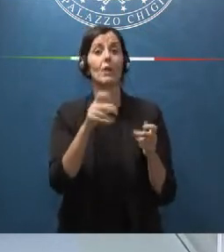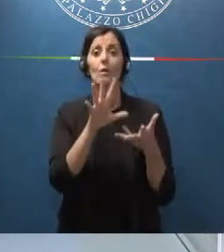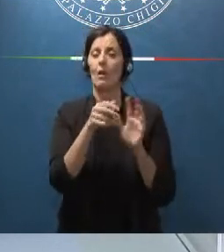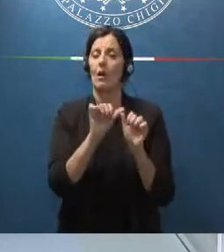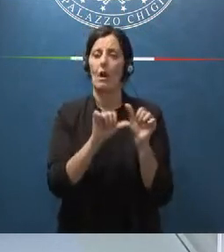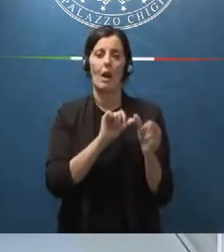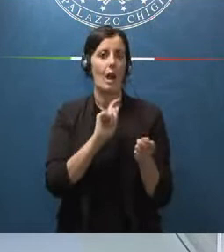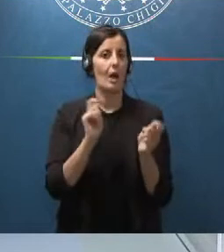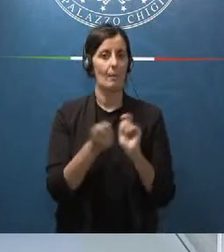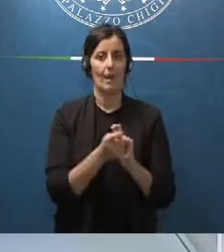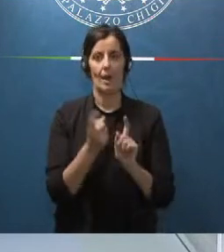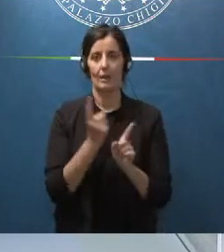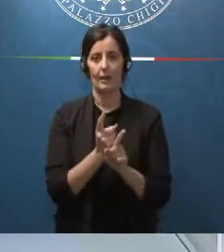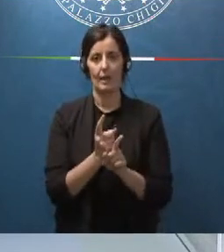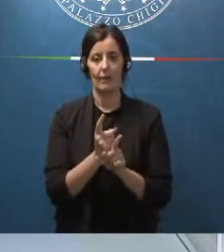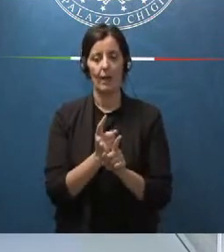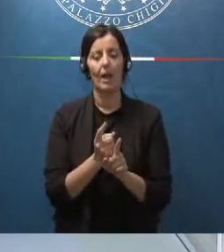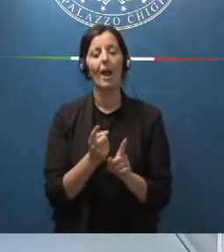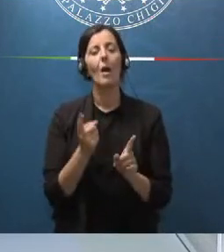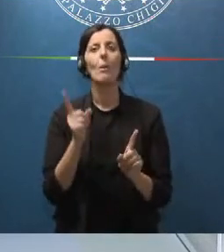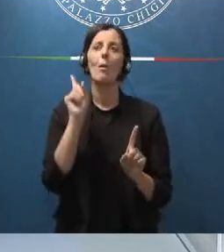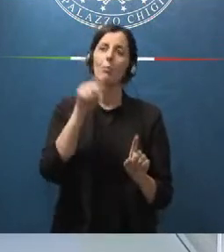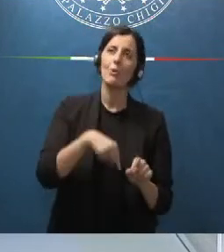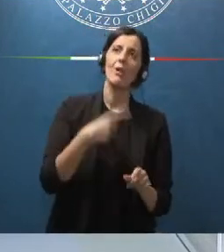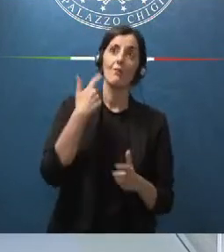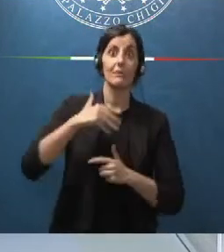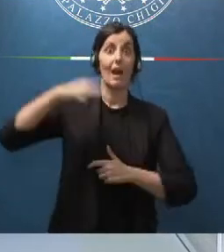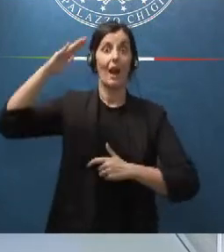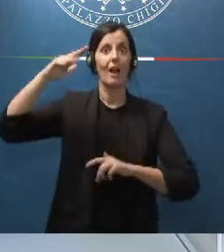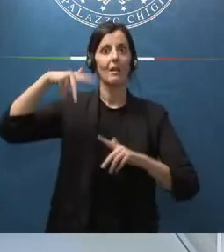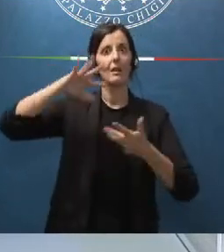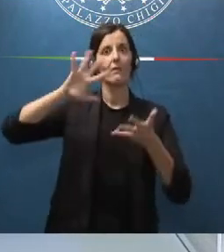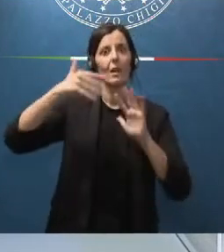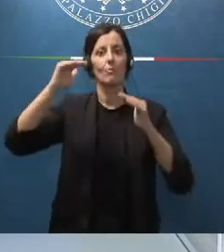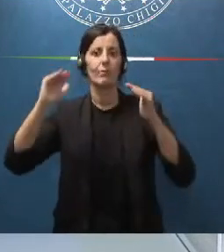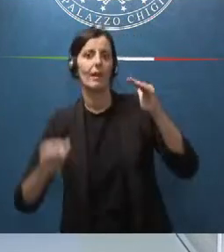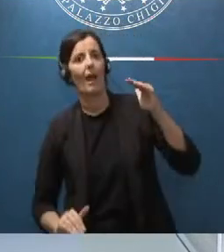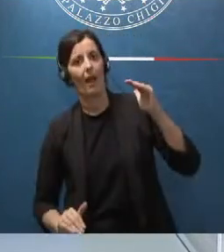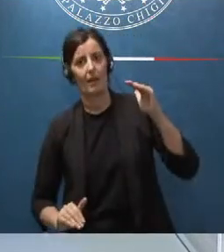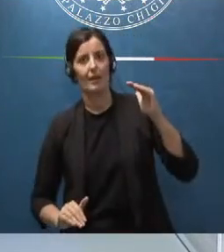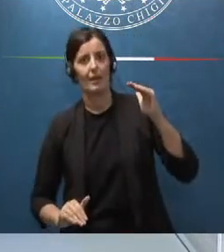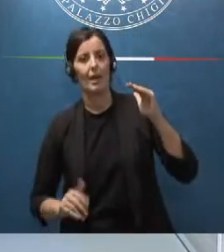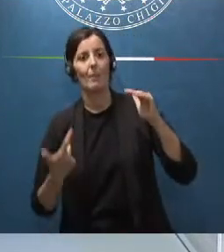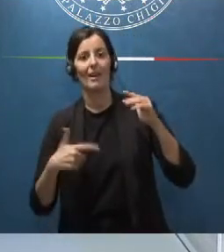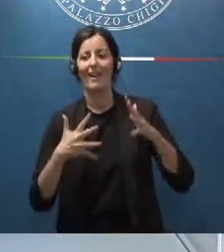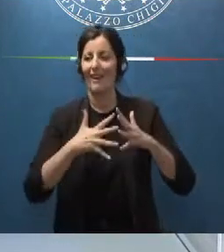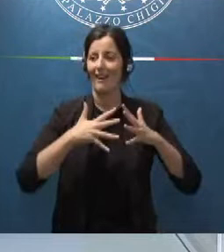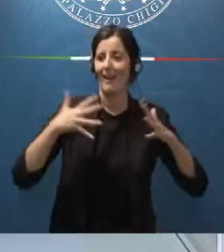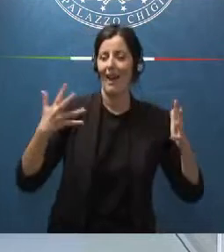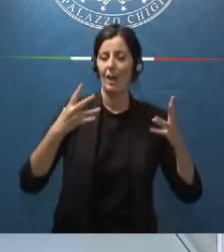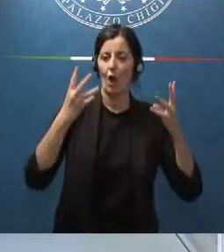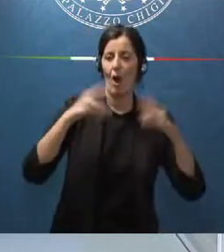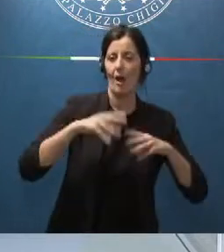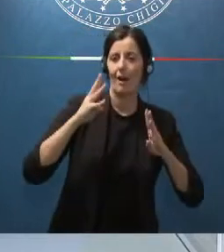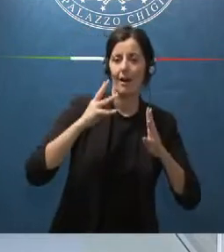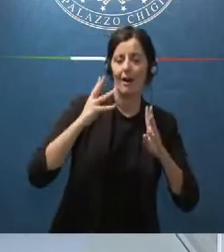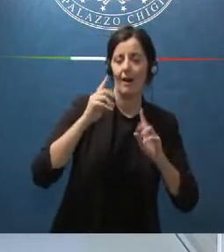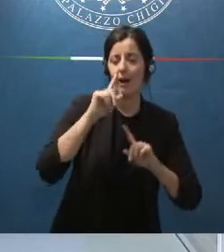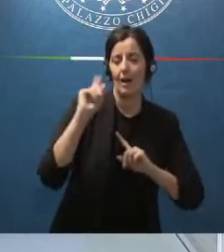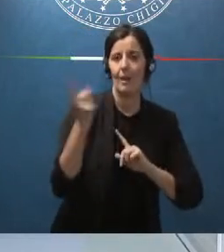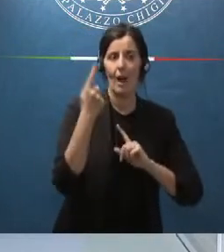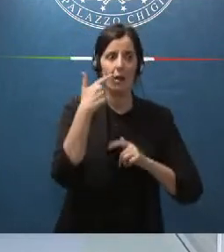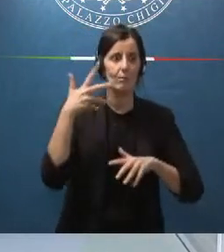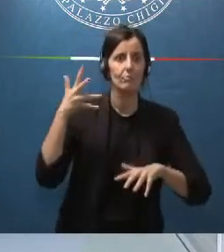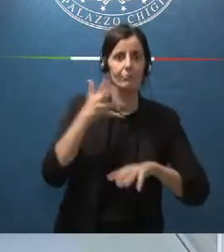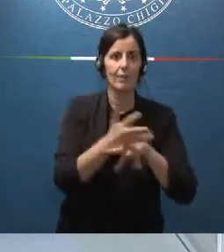allo stesso tempo siamo dei nani invece nell'aggredire le grandi organizzazioni criminali perché le